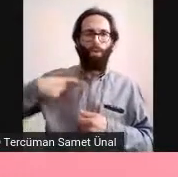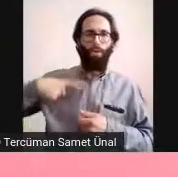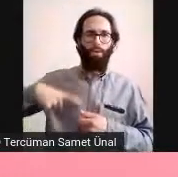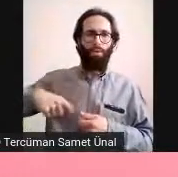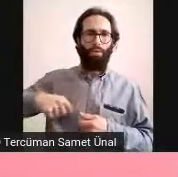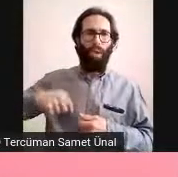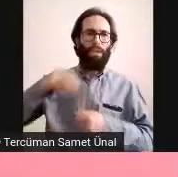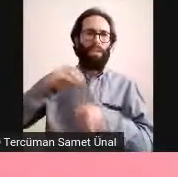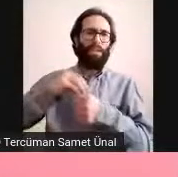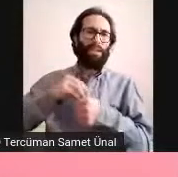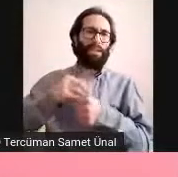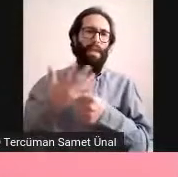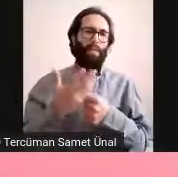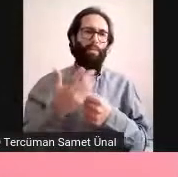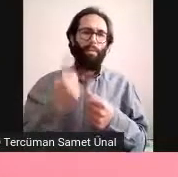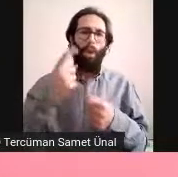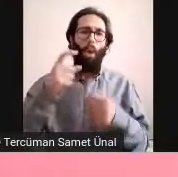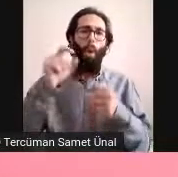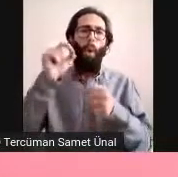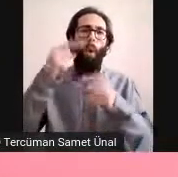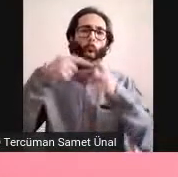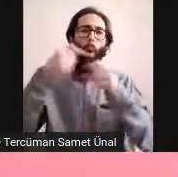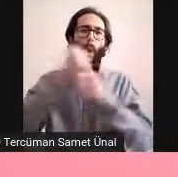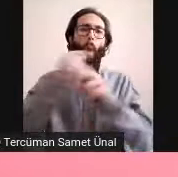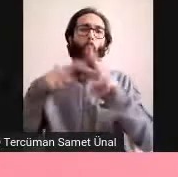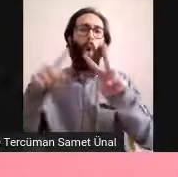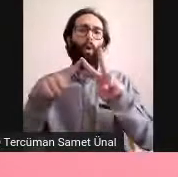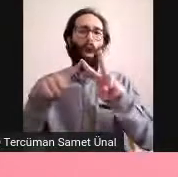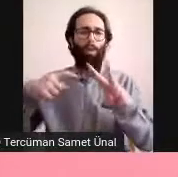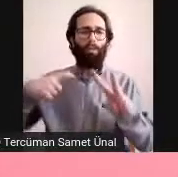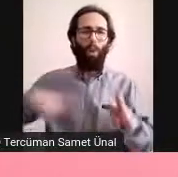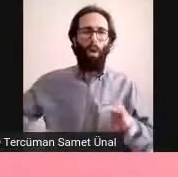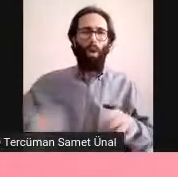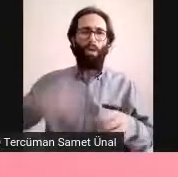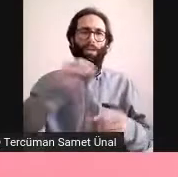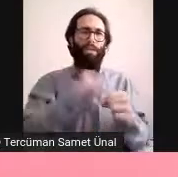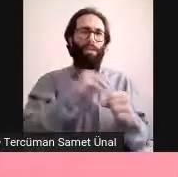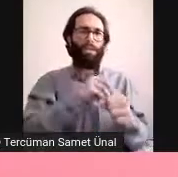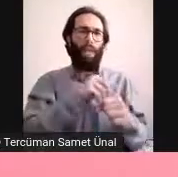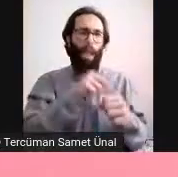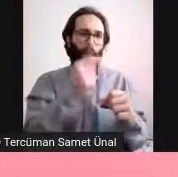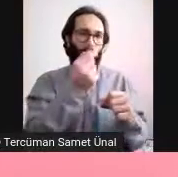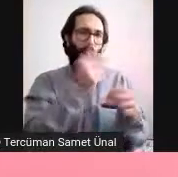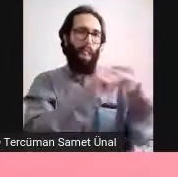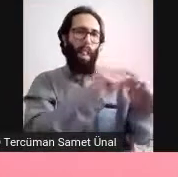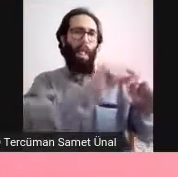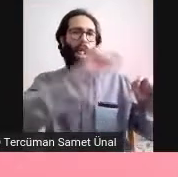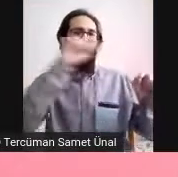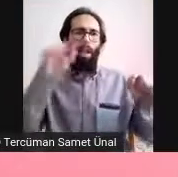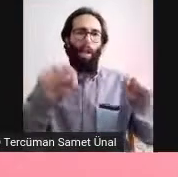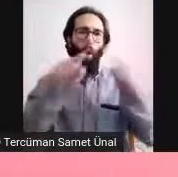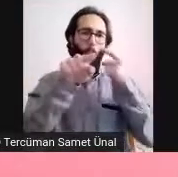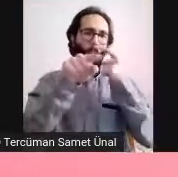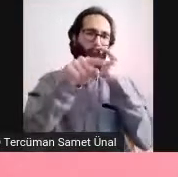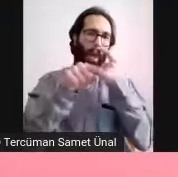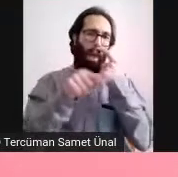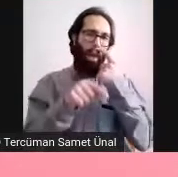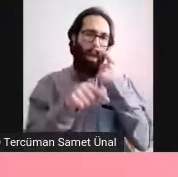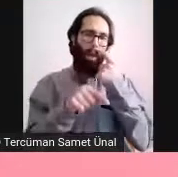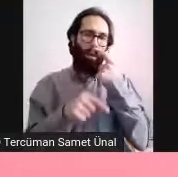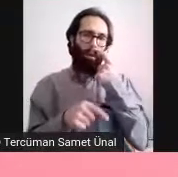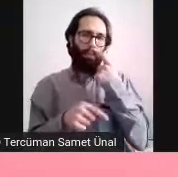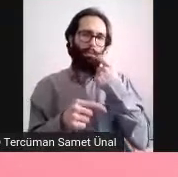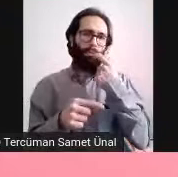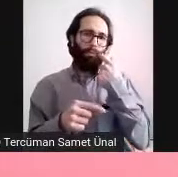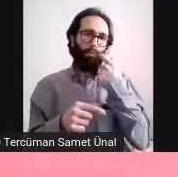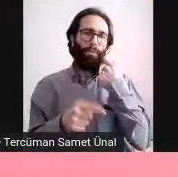postmortem beyinlerde kesit almışlardı hatırlarsınız. bu da öyle bir kesit. Bu